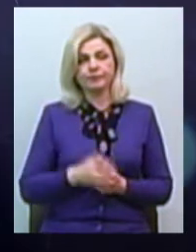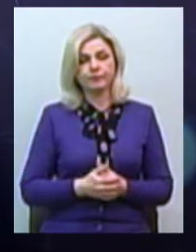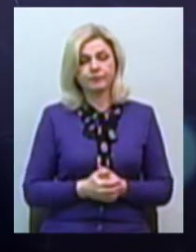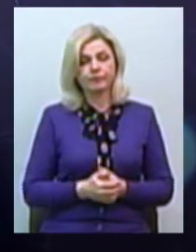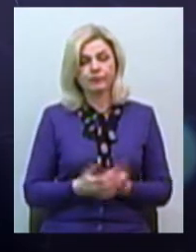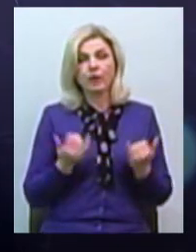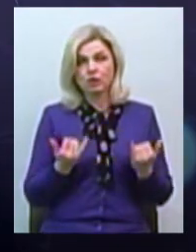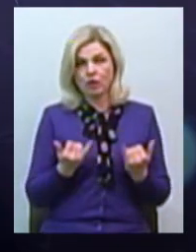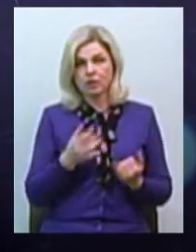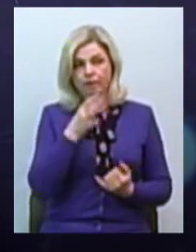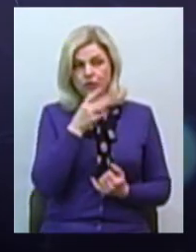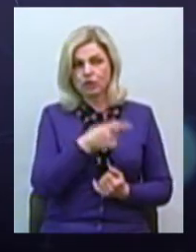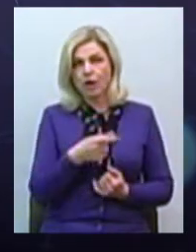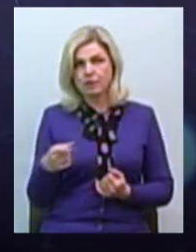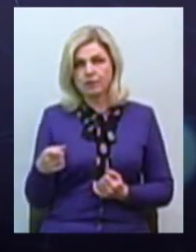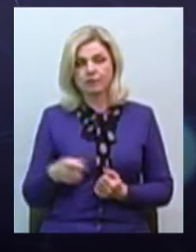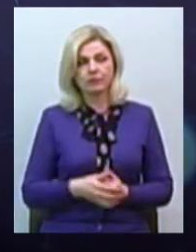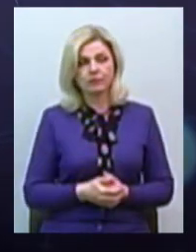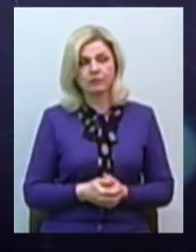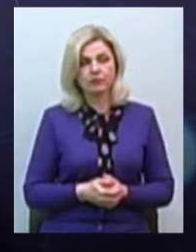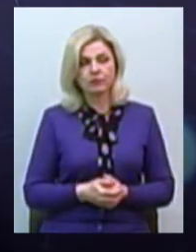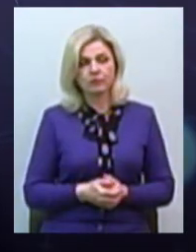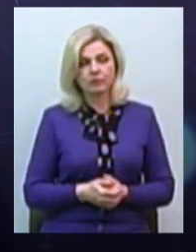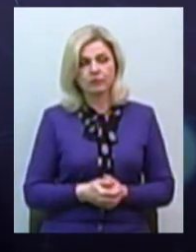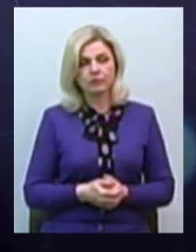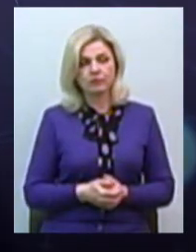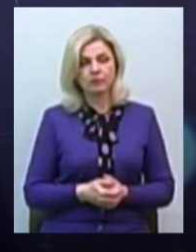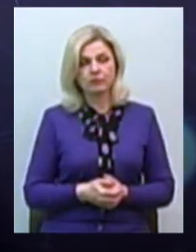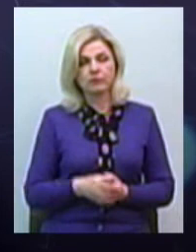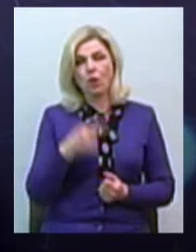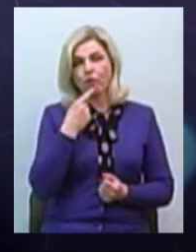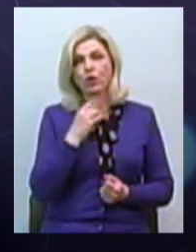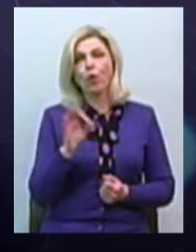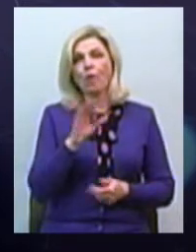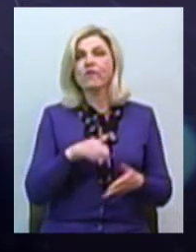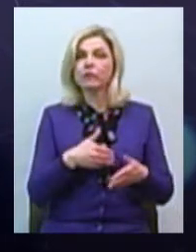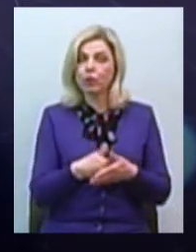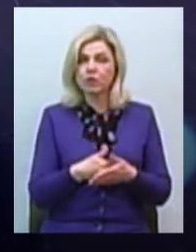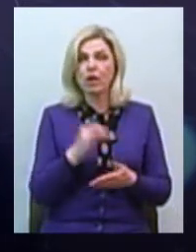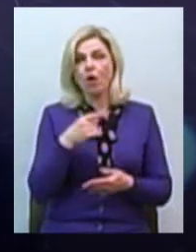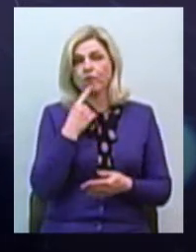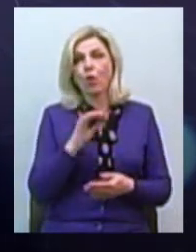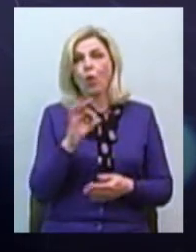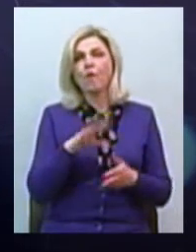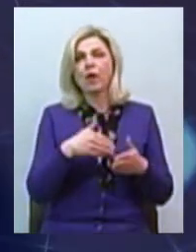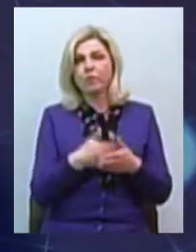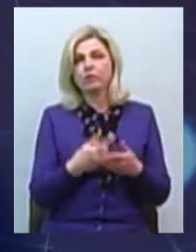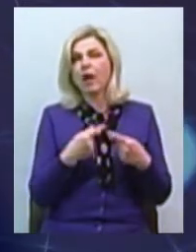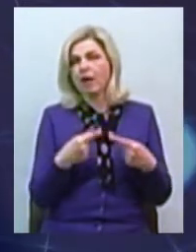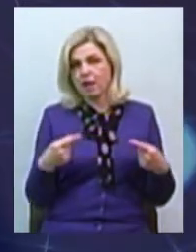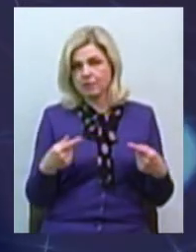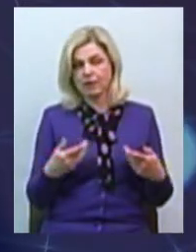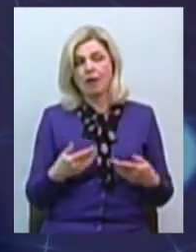на теперішній час говорити про відпустки. І говорити взагалі про відпустки різного плану.